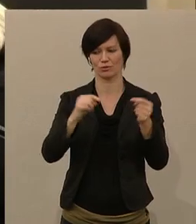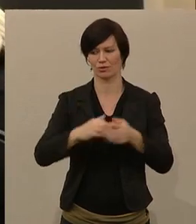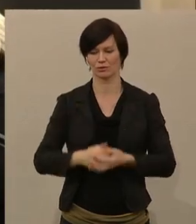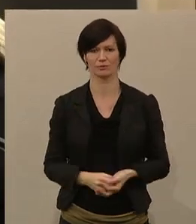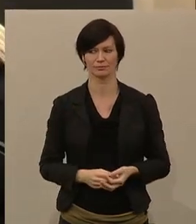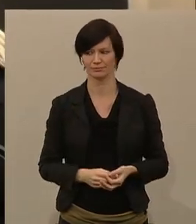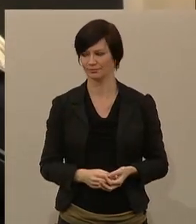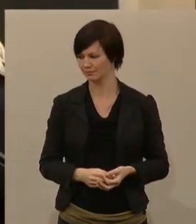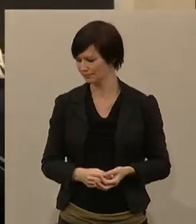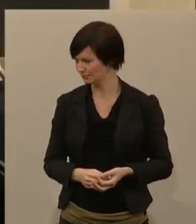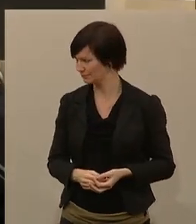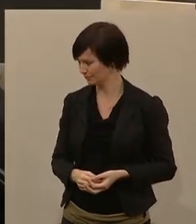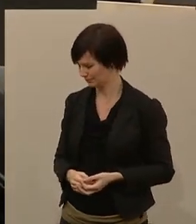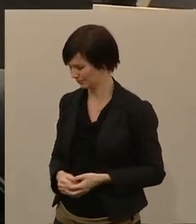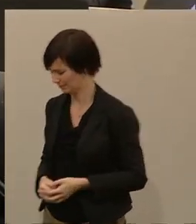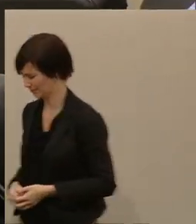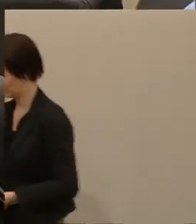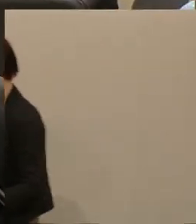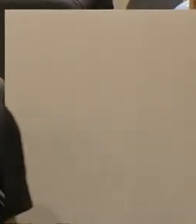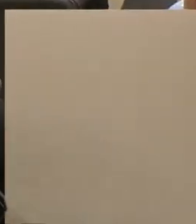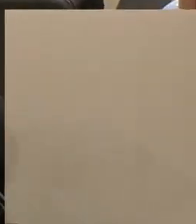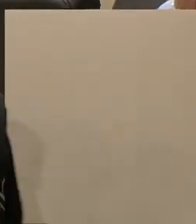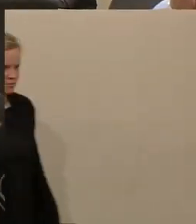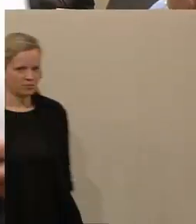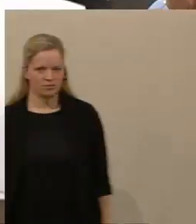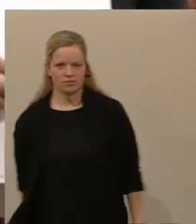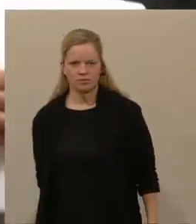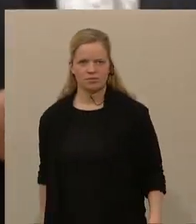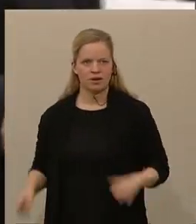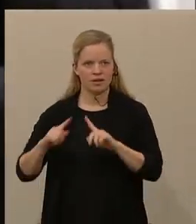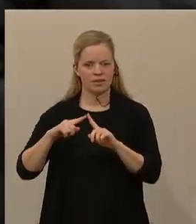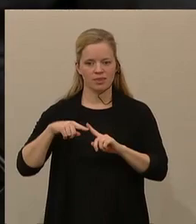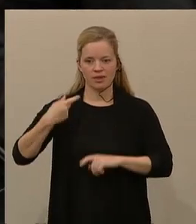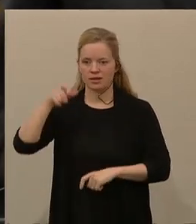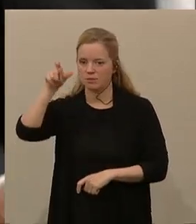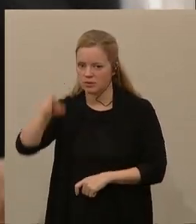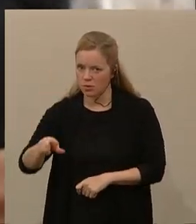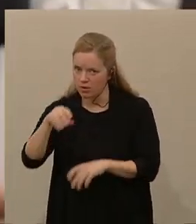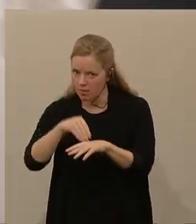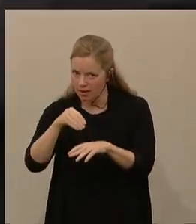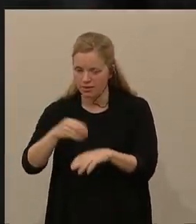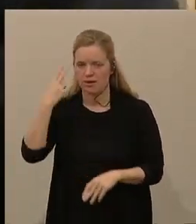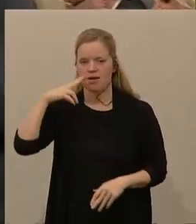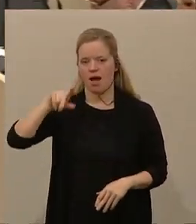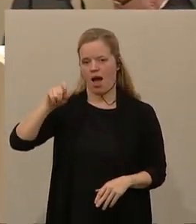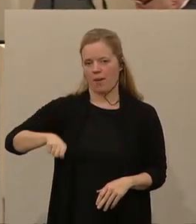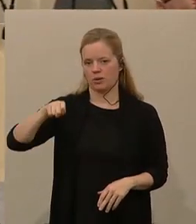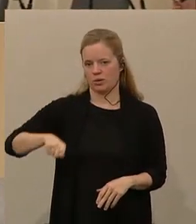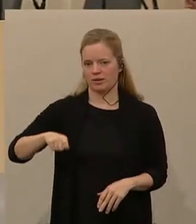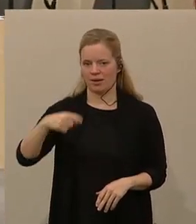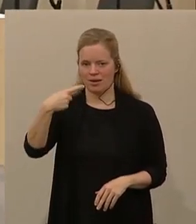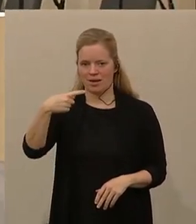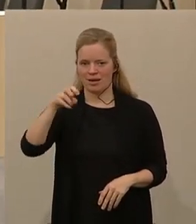Die Einkommensmitte verliere immer noch, so Bruno Rossmann von der Liste Pilz. Er kritisiert die Auseinanderentwicklung zwischen